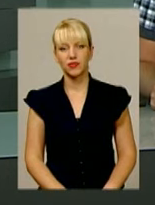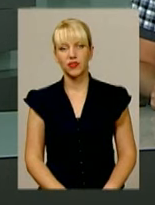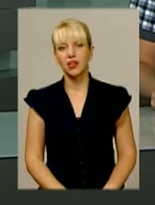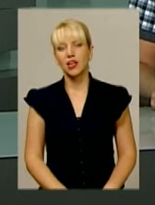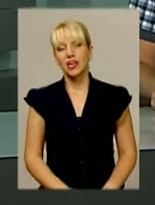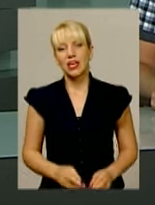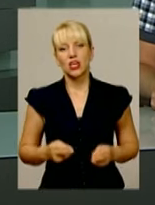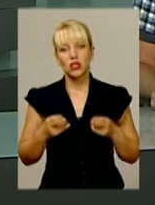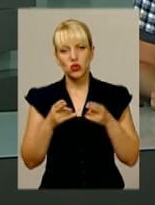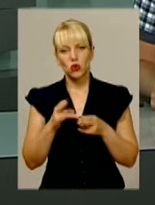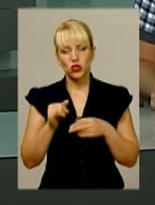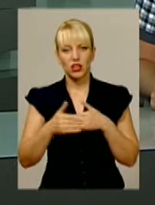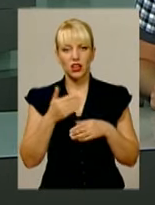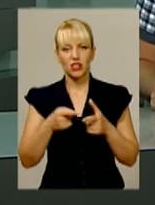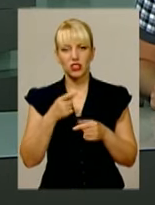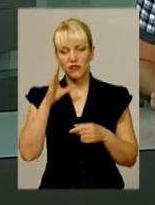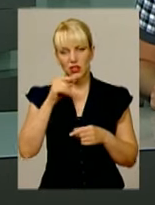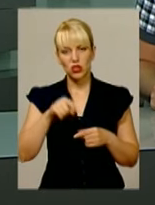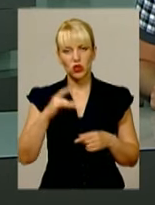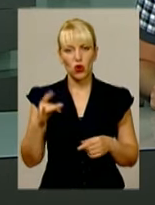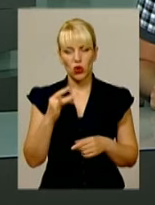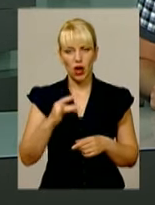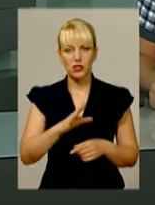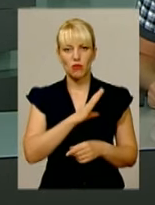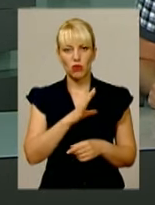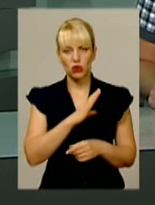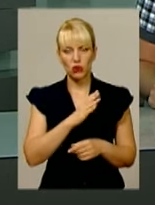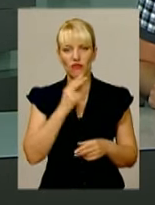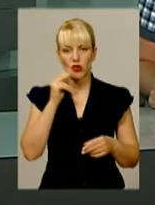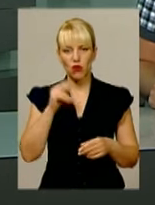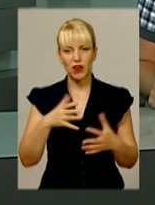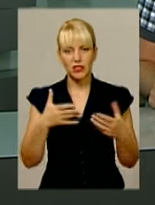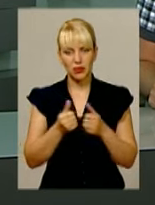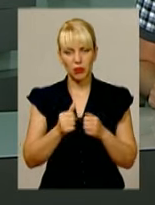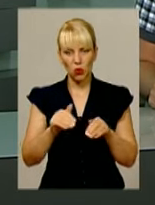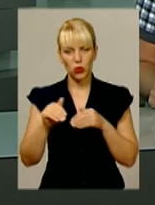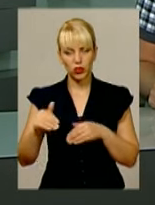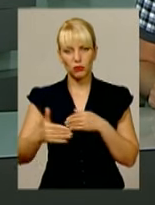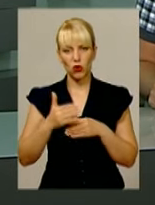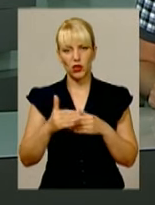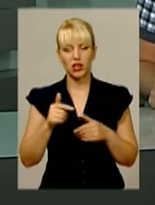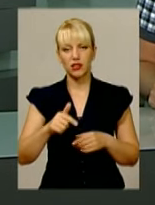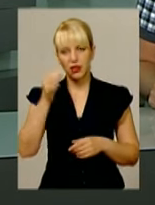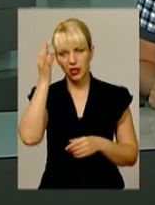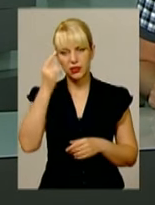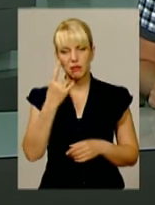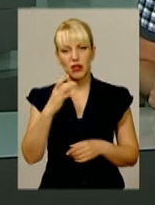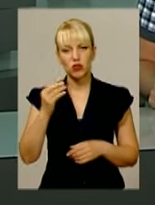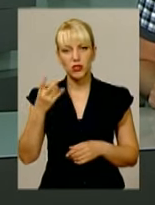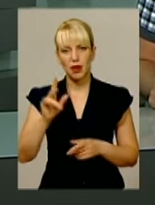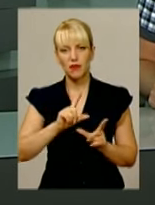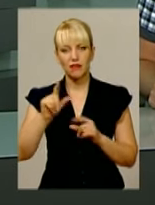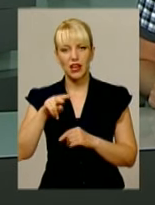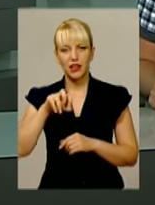Злочин і кара. Чи вдасться цього разу мажору винуватцю ДТП уникнути покарання? Нагадаю, 1 серпня на виїзді з